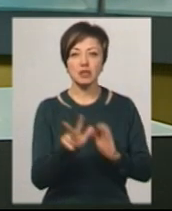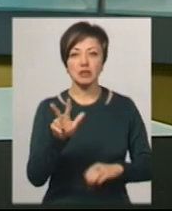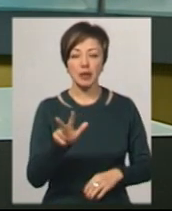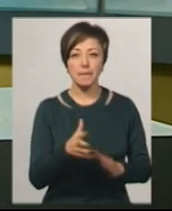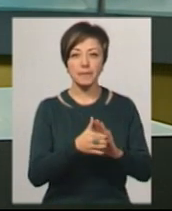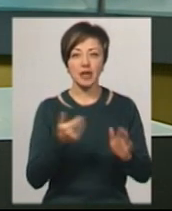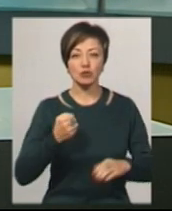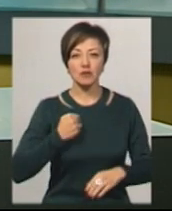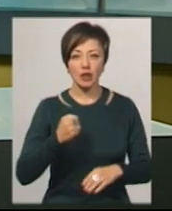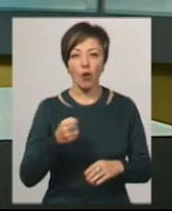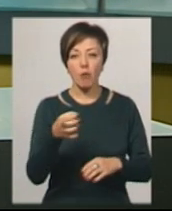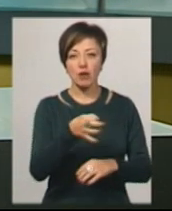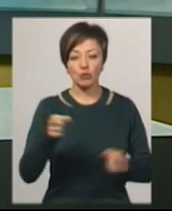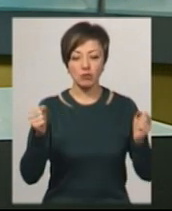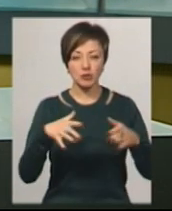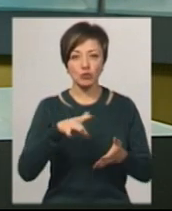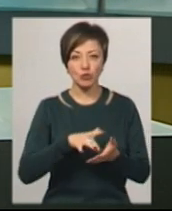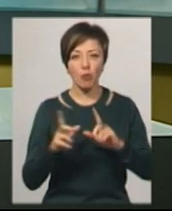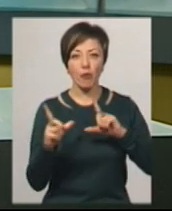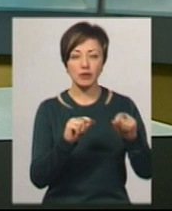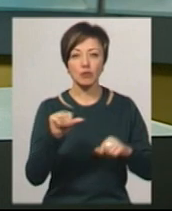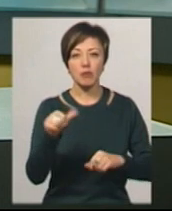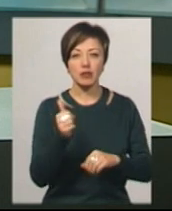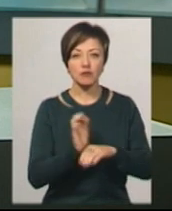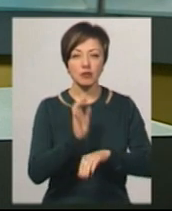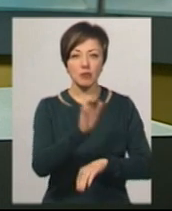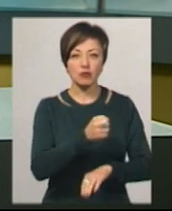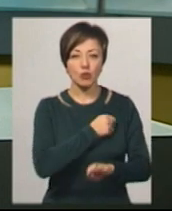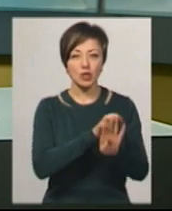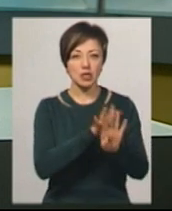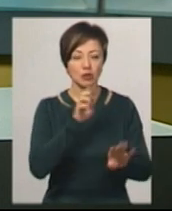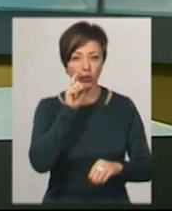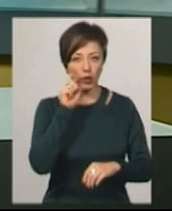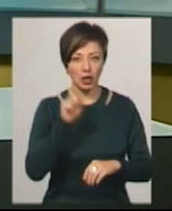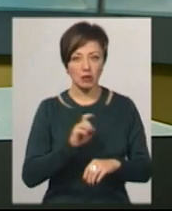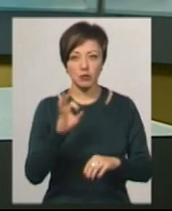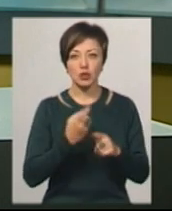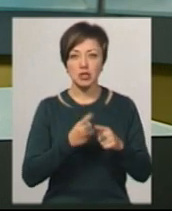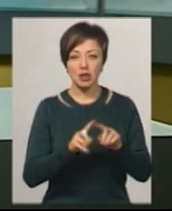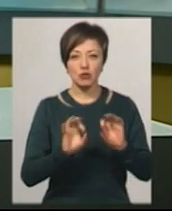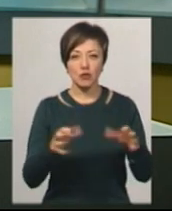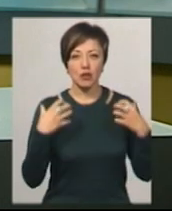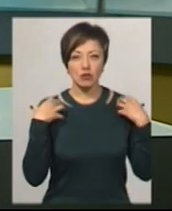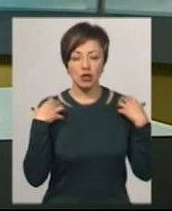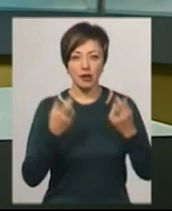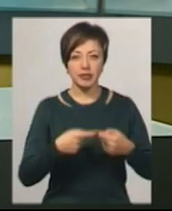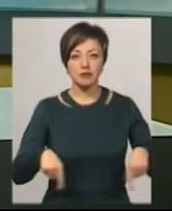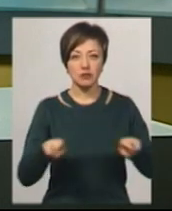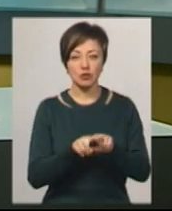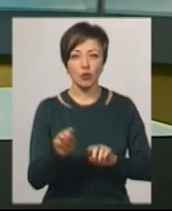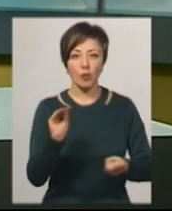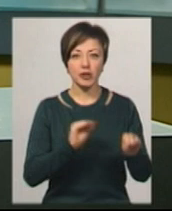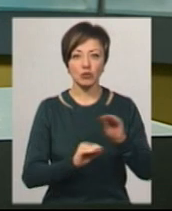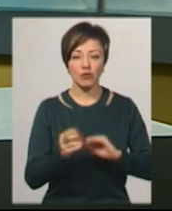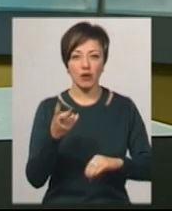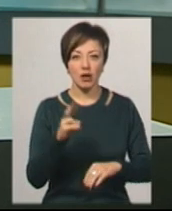призовники з обласного збірного пункту поїдуть у першу відправку до Збройних сил України. Про це розповів начальник відділу комплектування